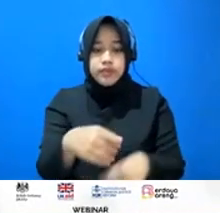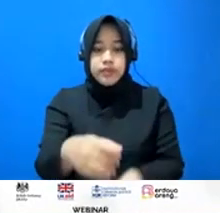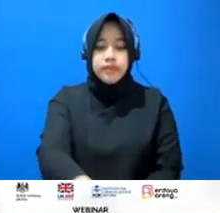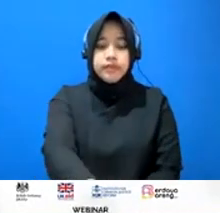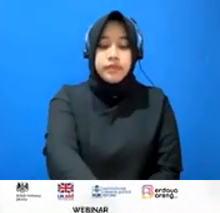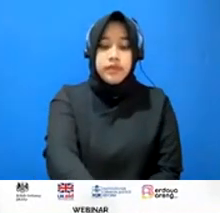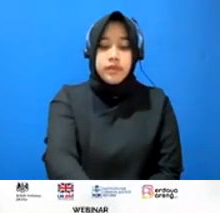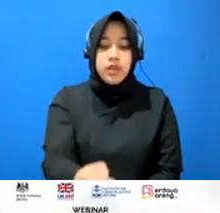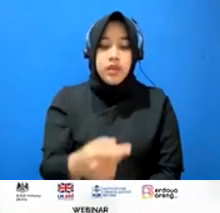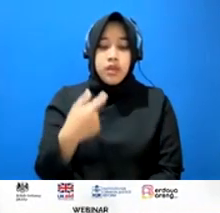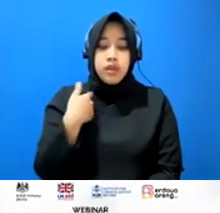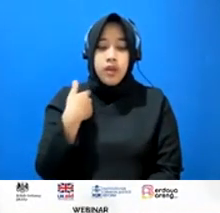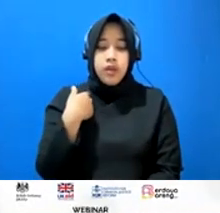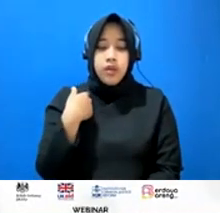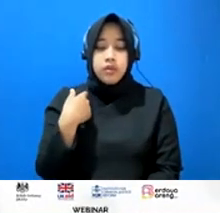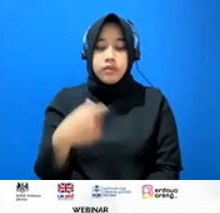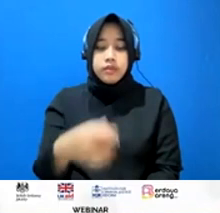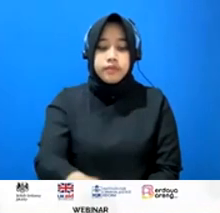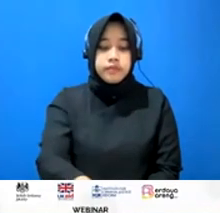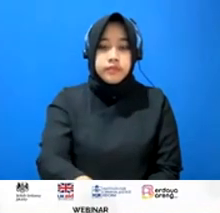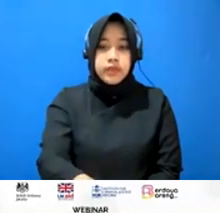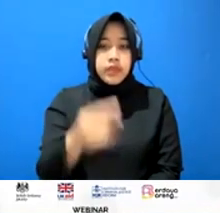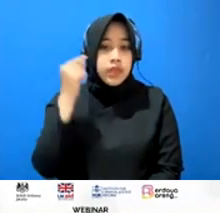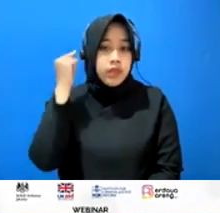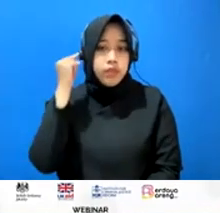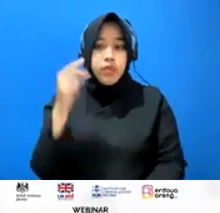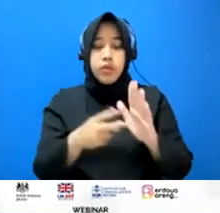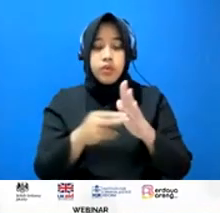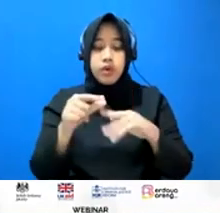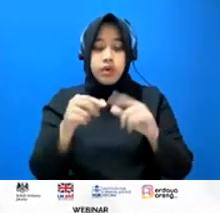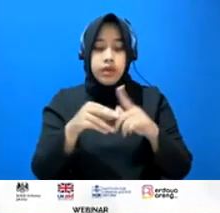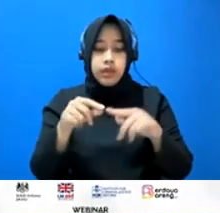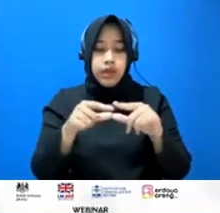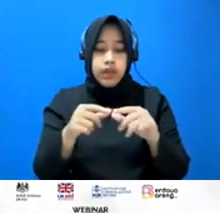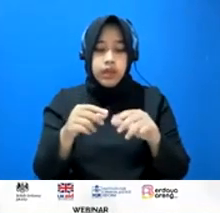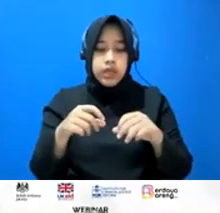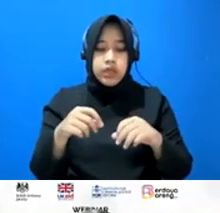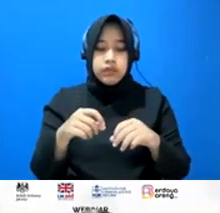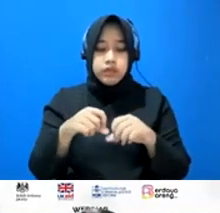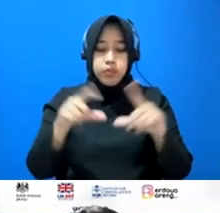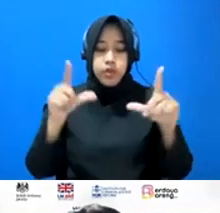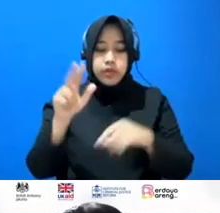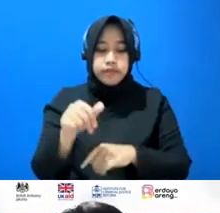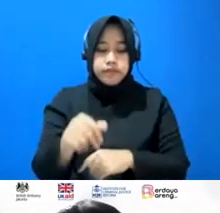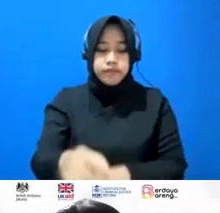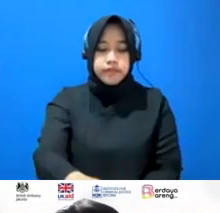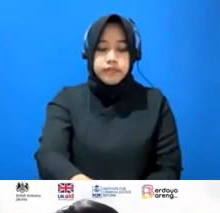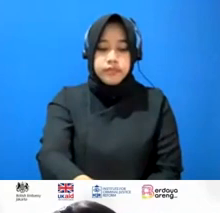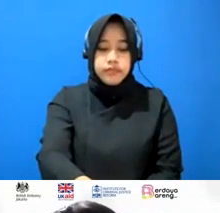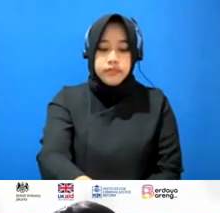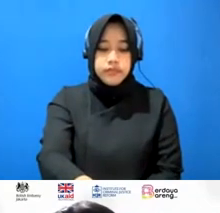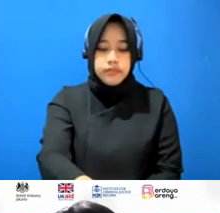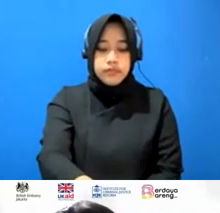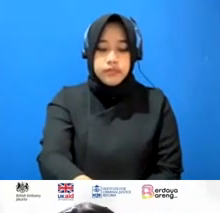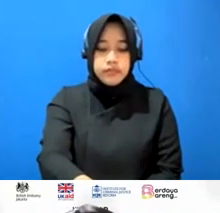mohon dibentuk Panitia untuk Bu Rita Bu Nur Laila dan Mas Adi Gama di spotlight juga di saya sudah